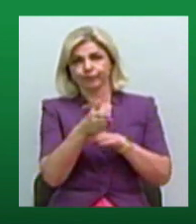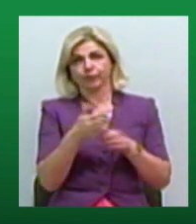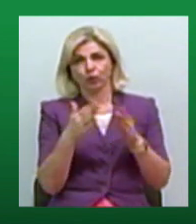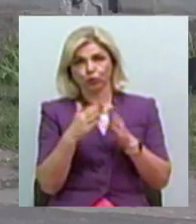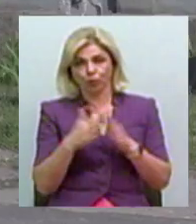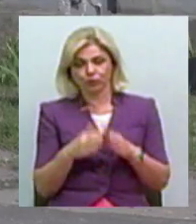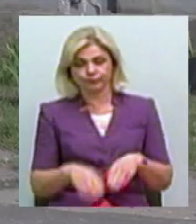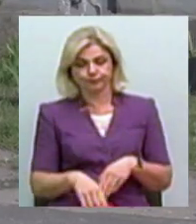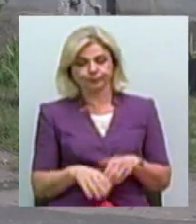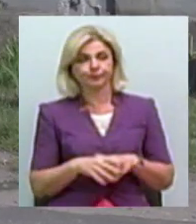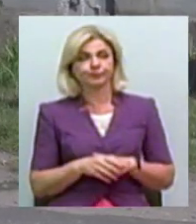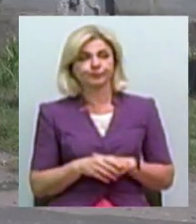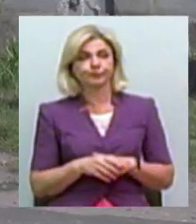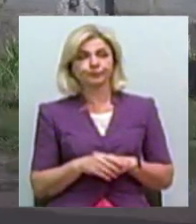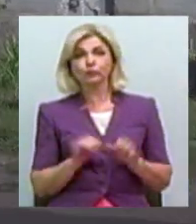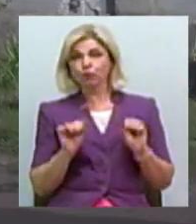газу.